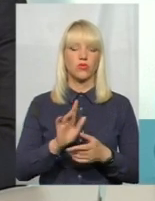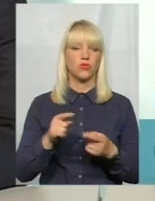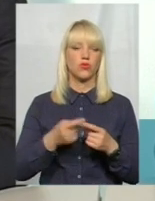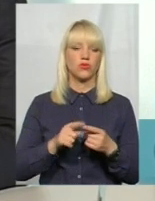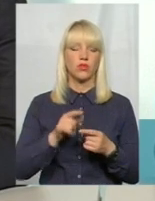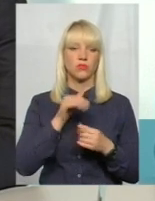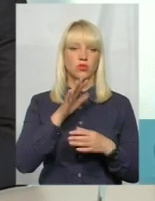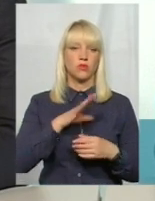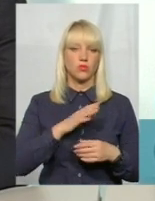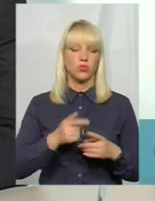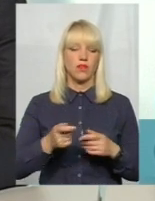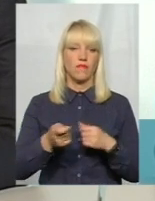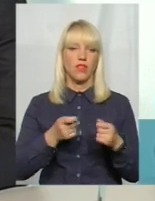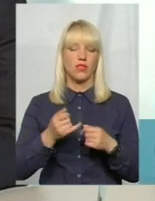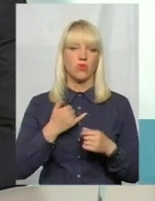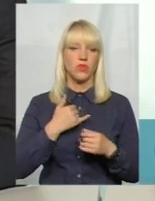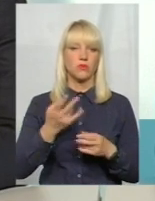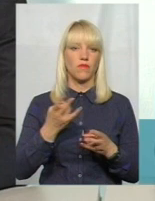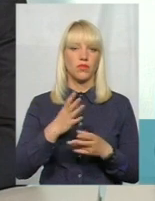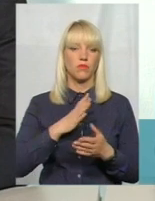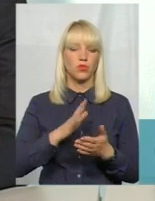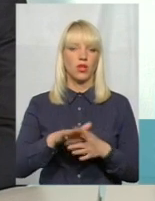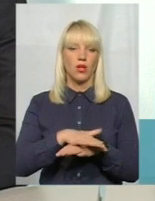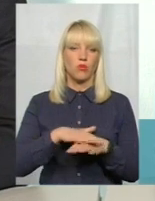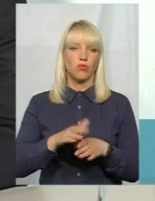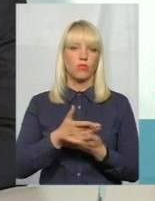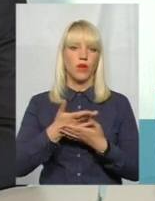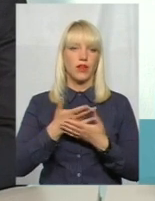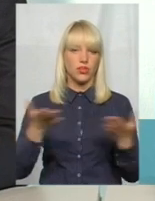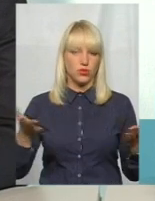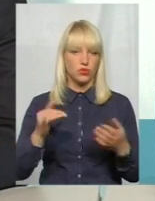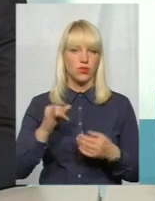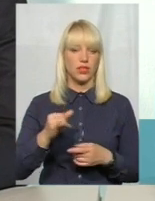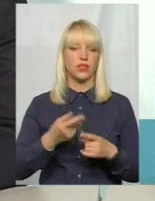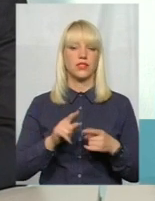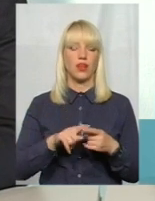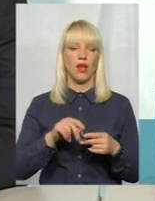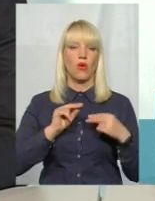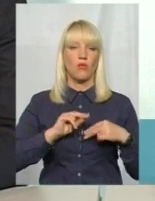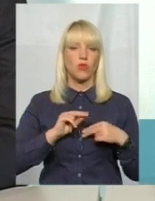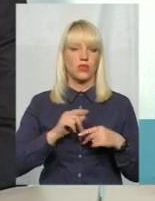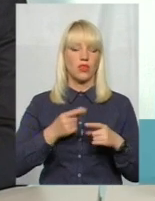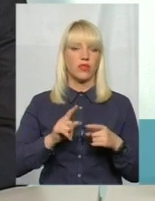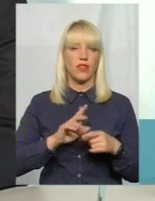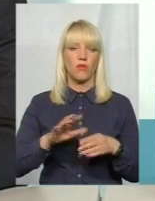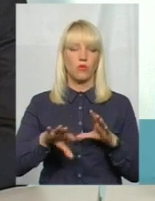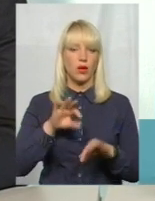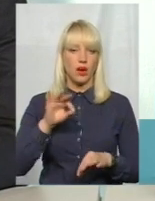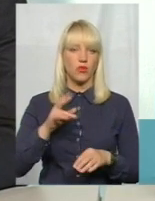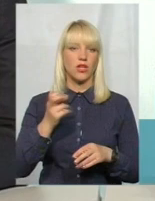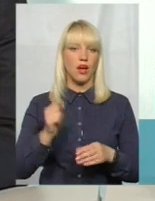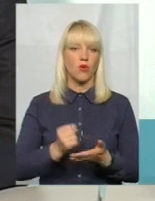Влада в нас має бути публічною і, відповідно, так, це не посада, яку не обирають, його призначає президент. Тобто це, ну,